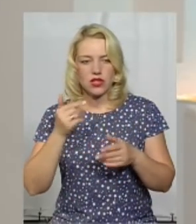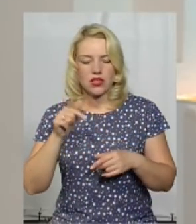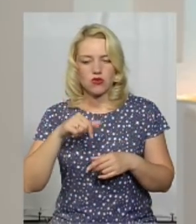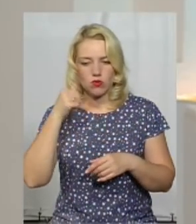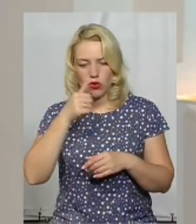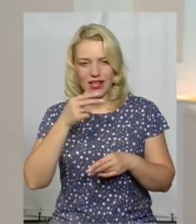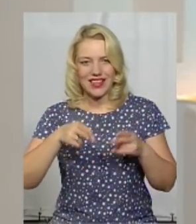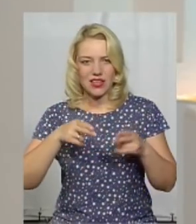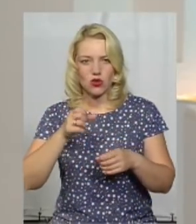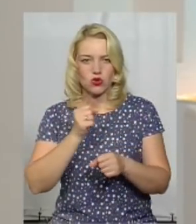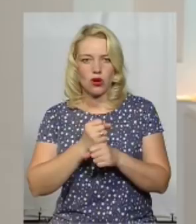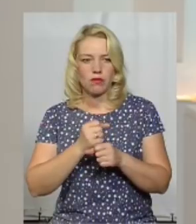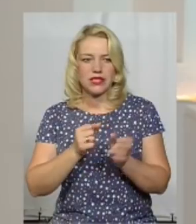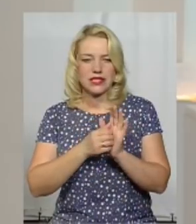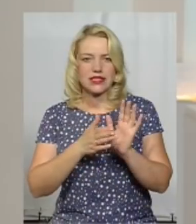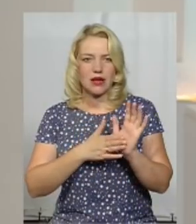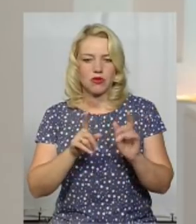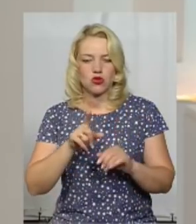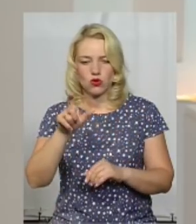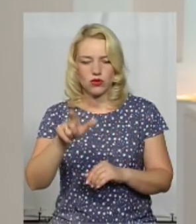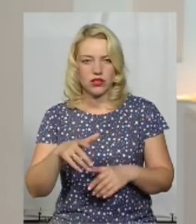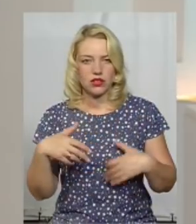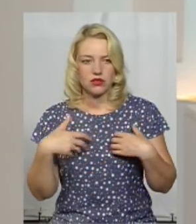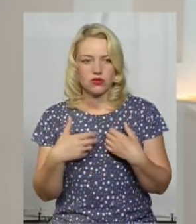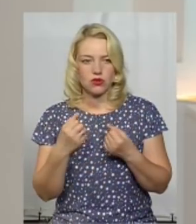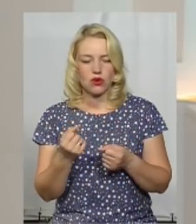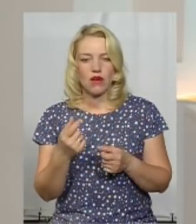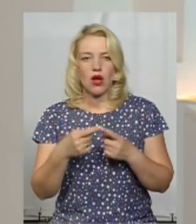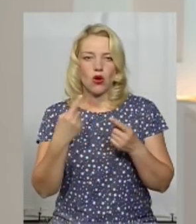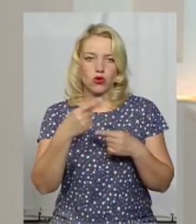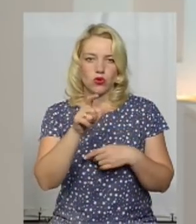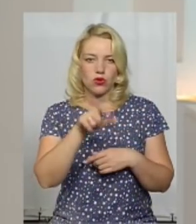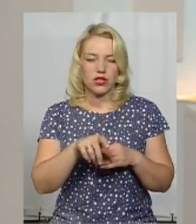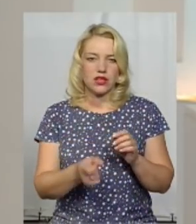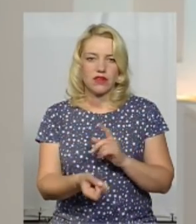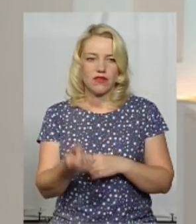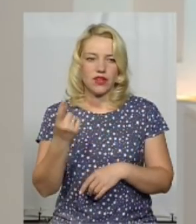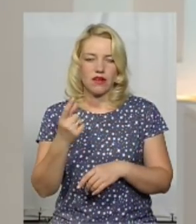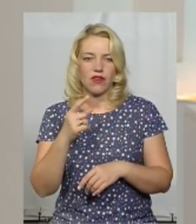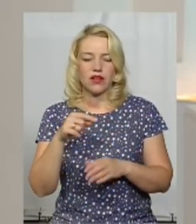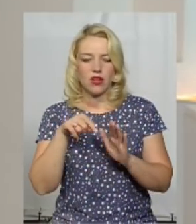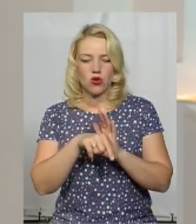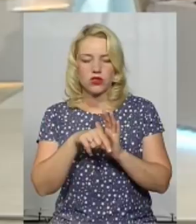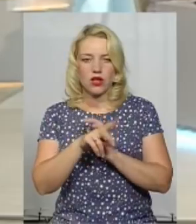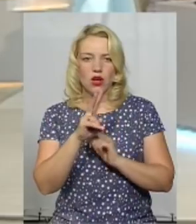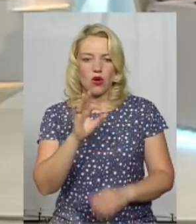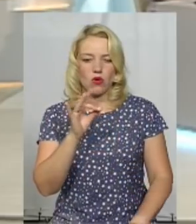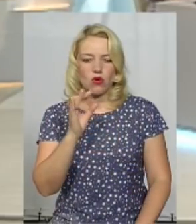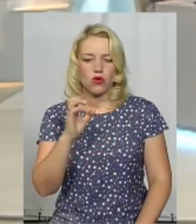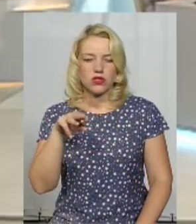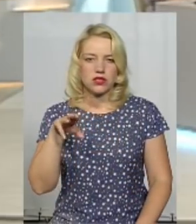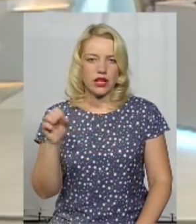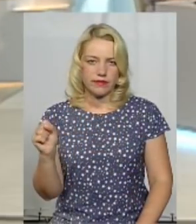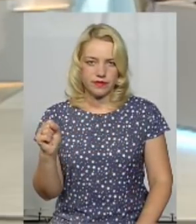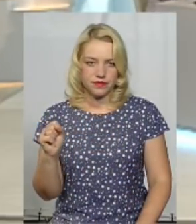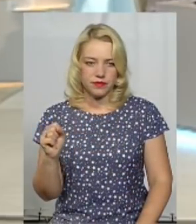хірургом зроблено запис про те, що цей підопічний здоровий. Ще у одного підопічного виявлені ознаки корости. Кінець